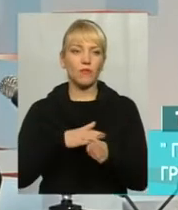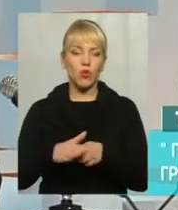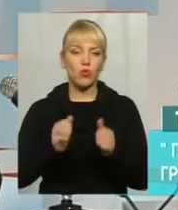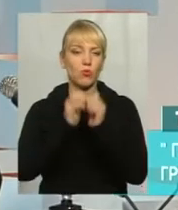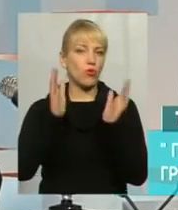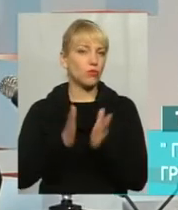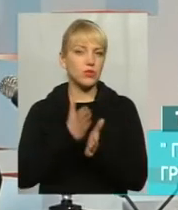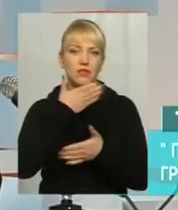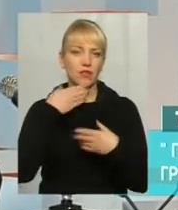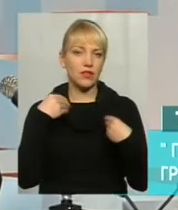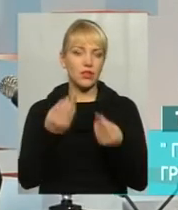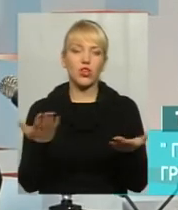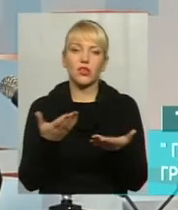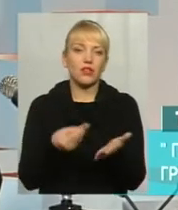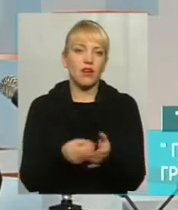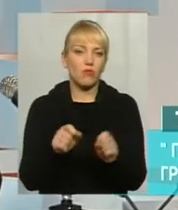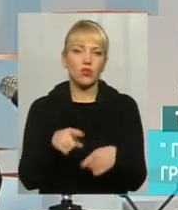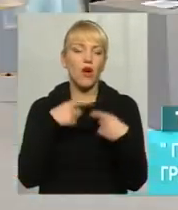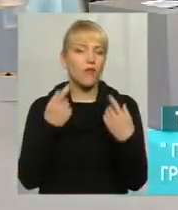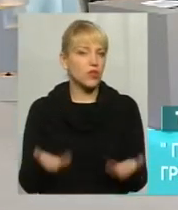надається. Про які тарифи можемо говорити?